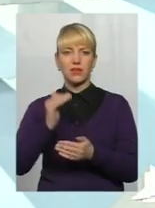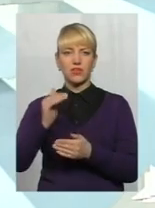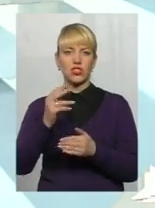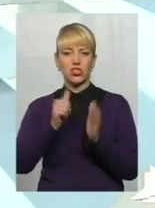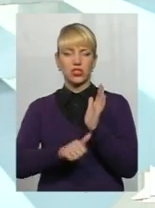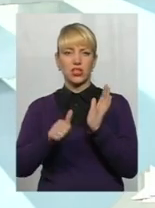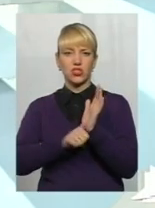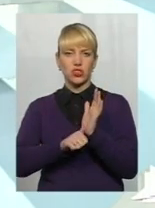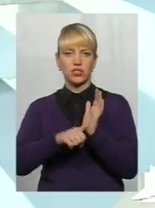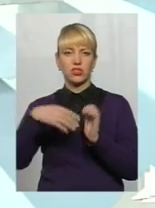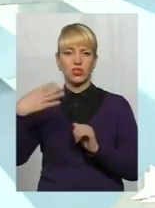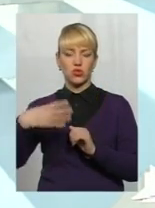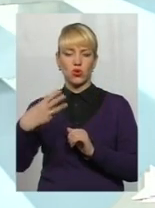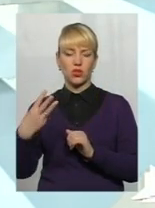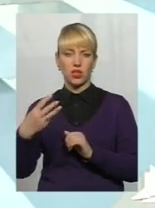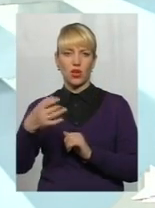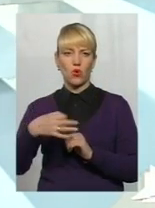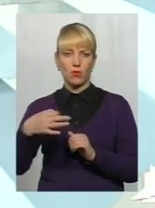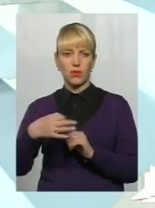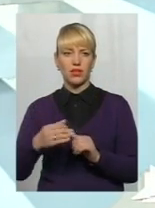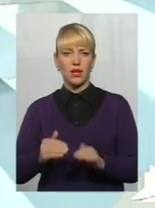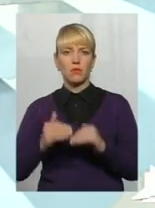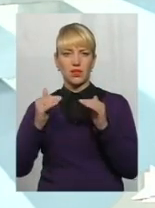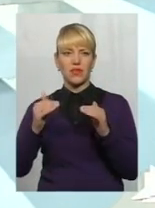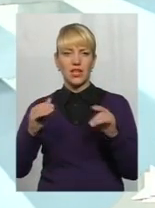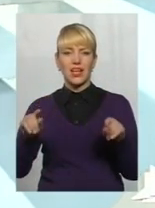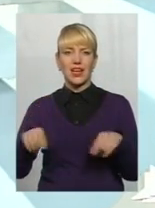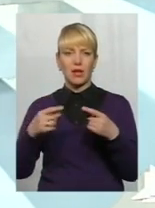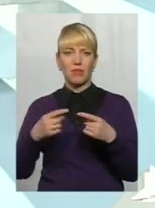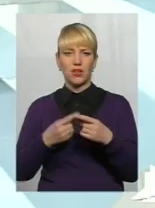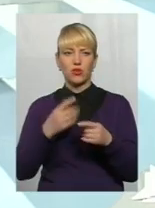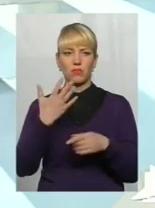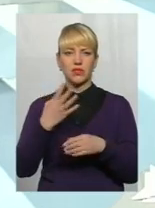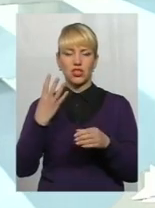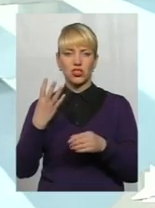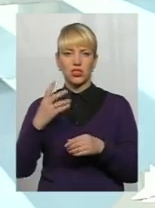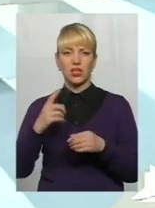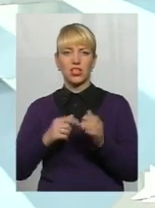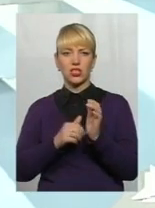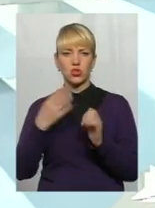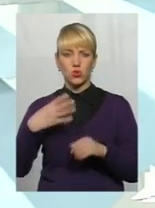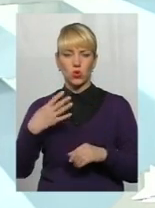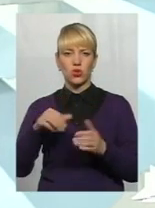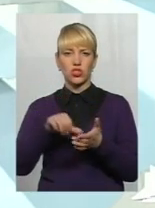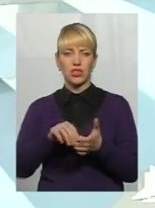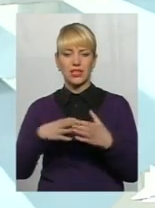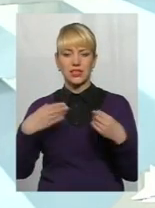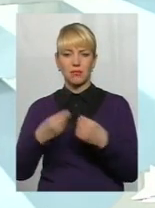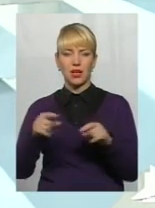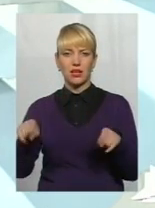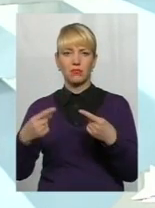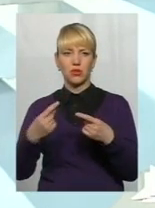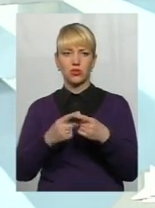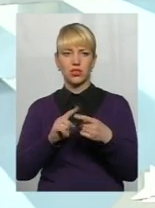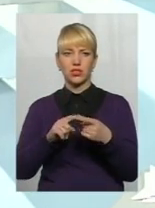66 гривень 43 копійки. Підвищення реабілітованим 54 гривні 40 копійок, членам сімей реабілітованих